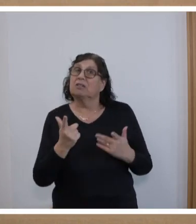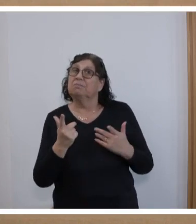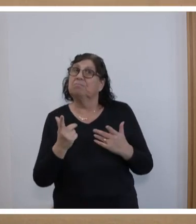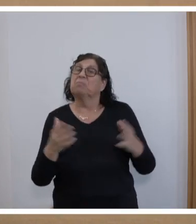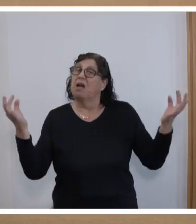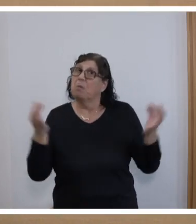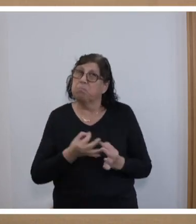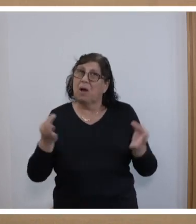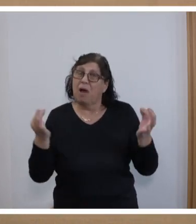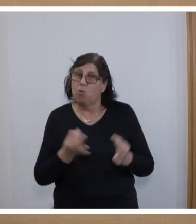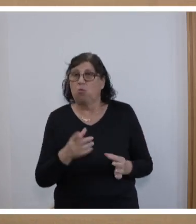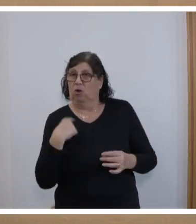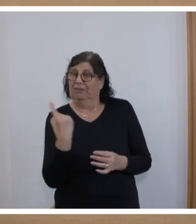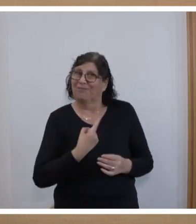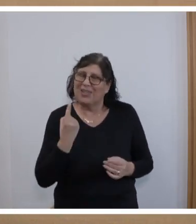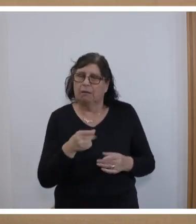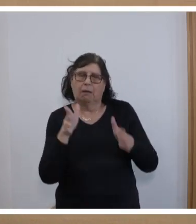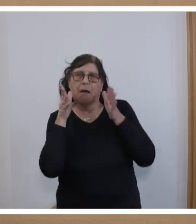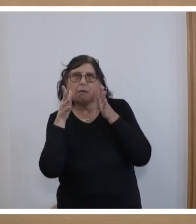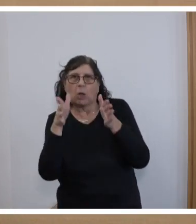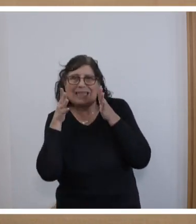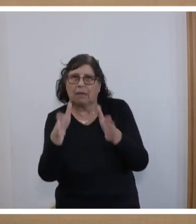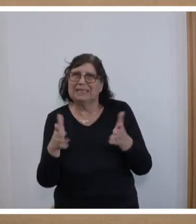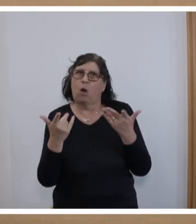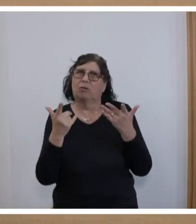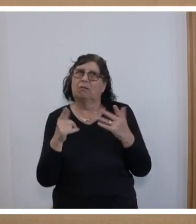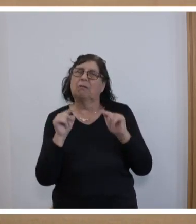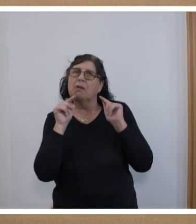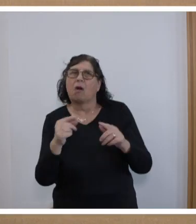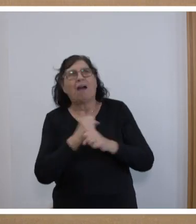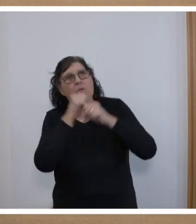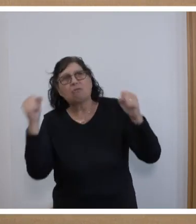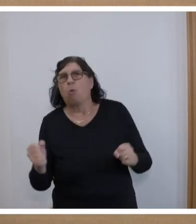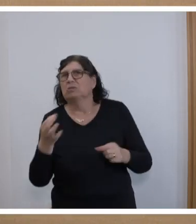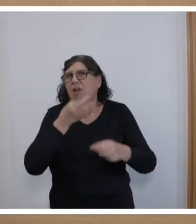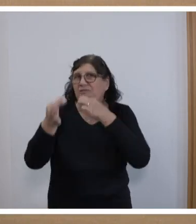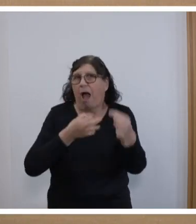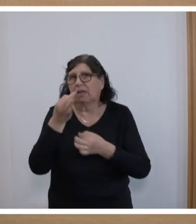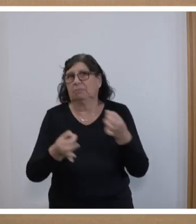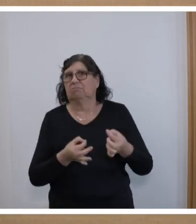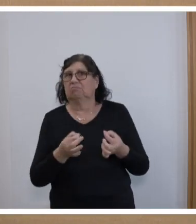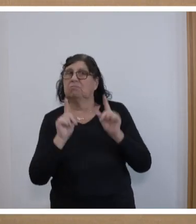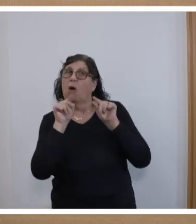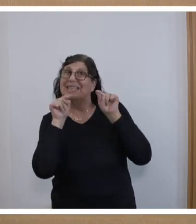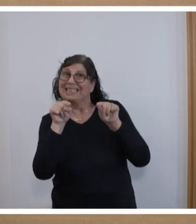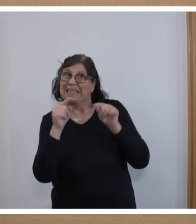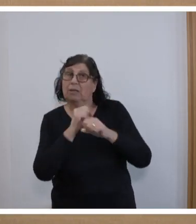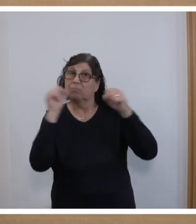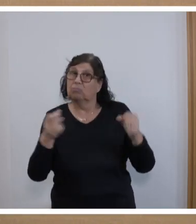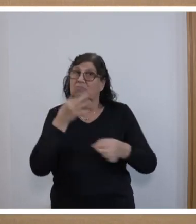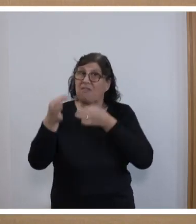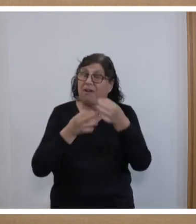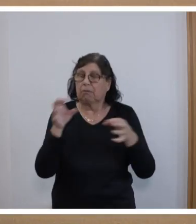dann brauchen wir eine Konzentration, dann muss sie sich konzentrieren auf die großen Fragen und dann muss sie auf diese großen Fragen